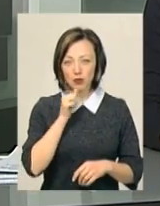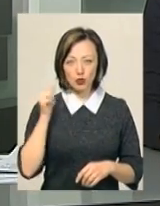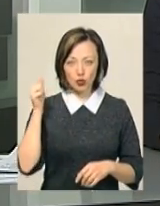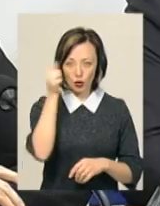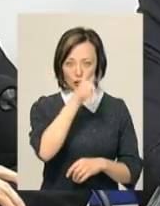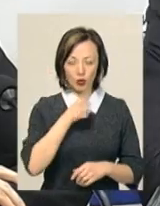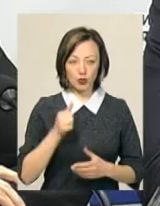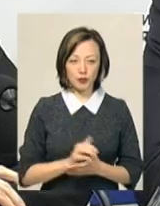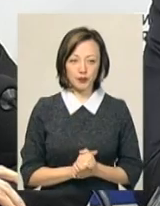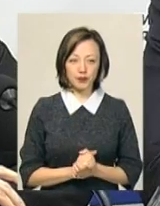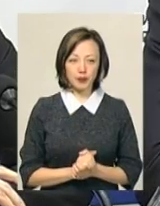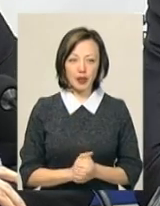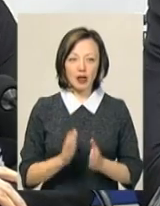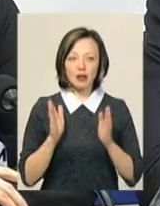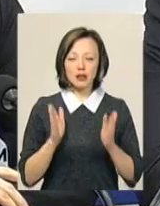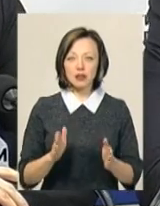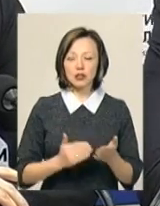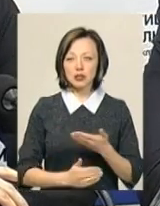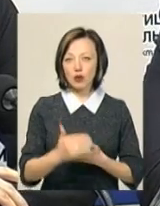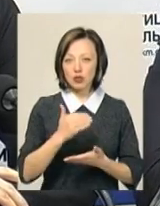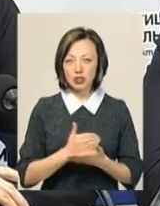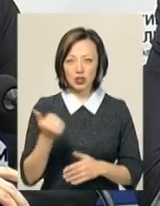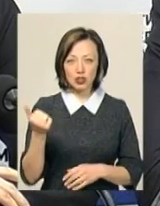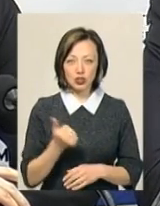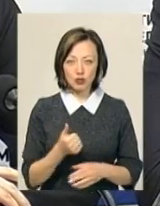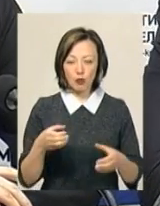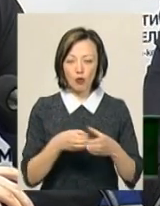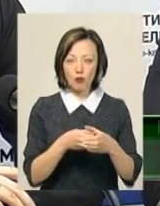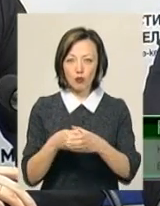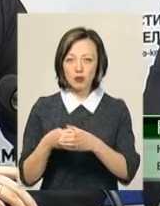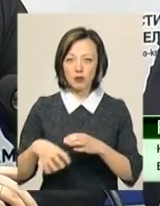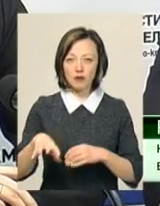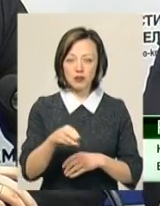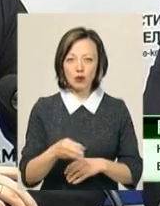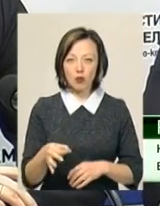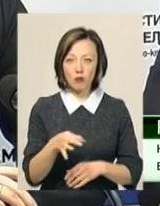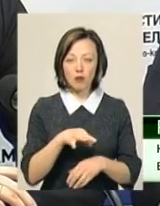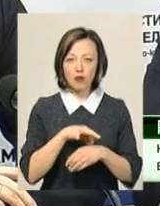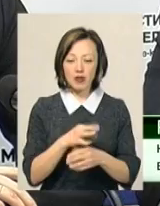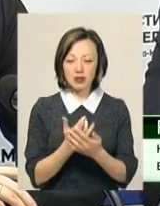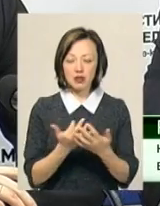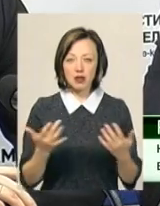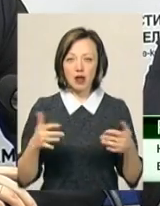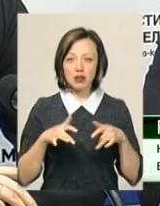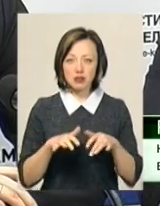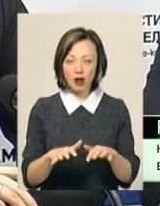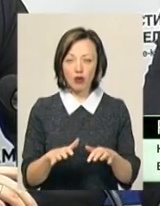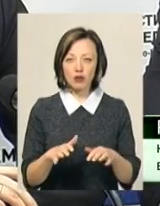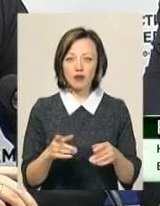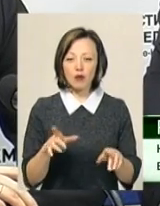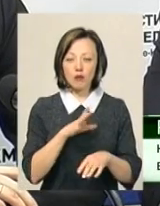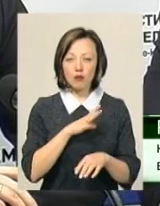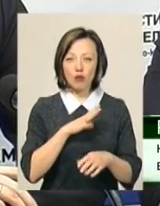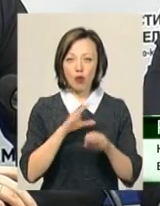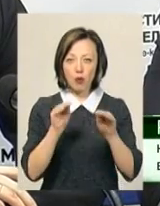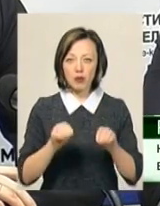Лише за останній тиждень мобільними групами по всій області було проведено ряд заходів та було